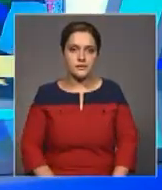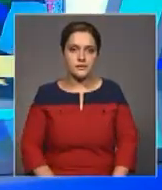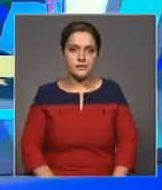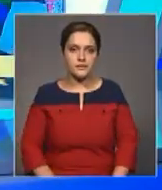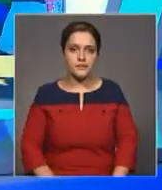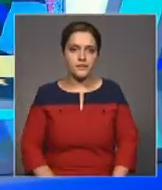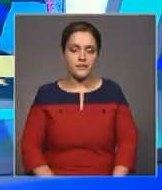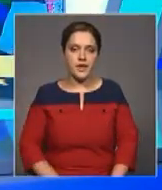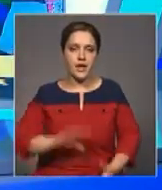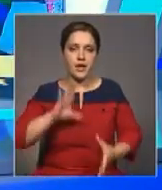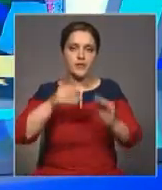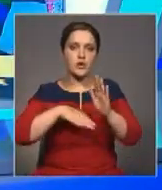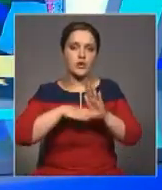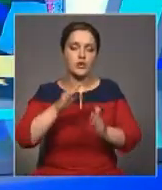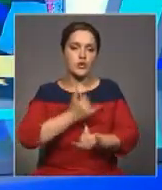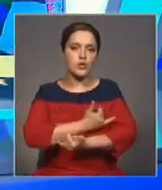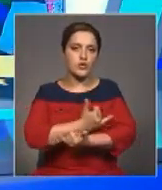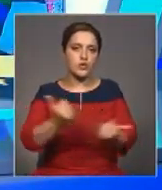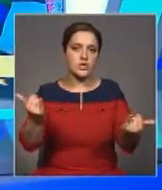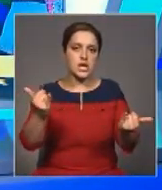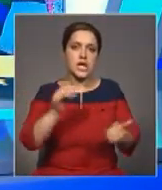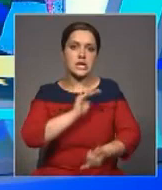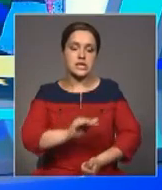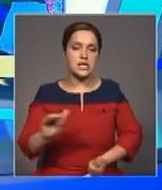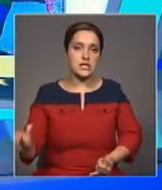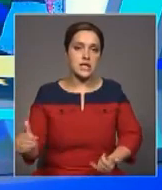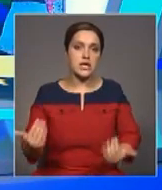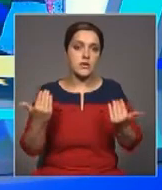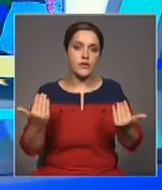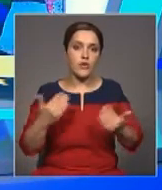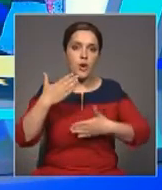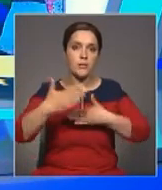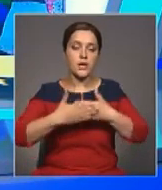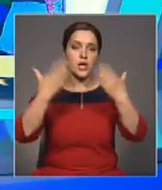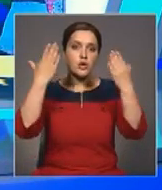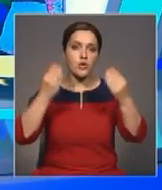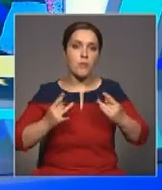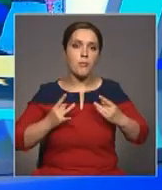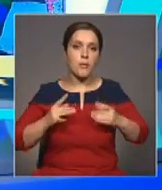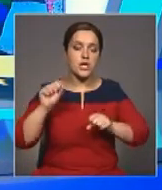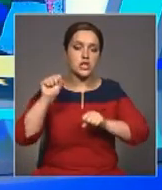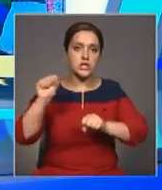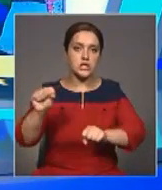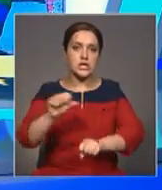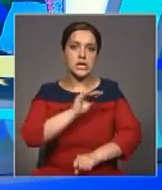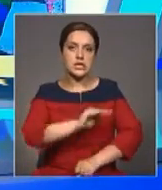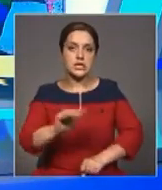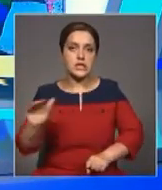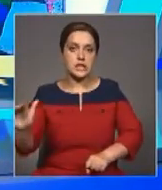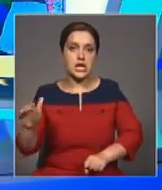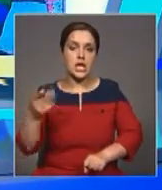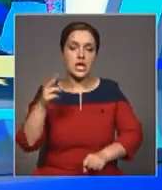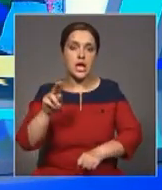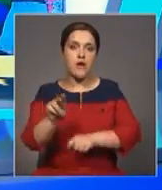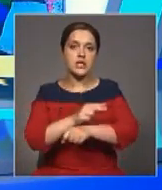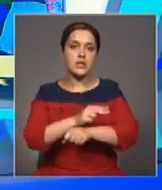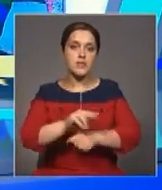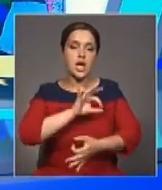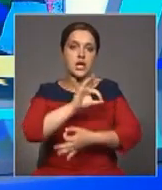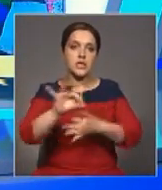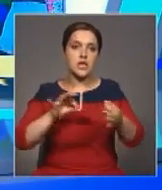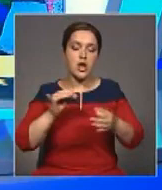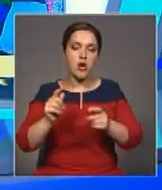Все лучшее детям. Сегодня, в канун Дня защиты детей, грандиозный праздник для воспитанников детской деревни организовали